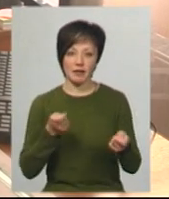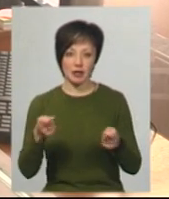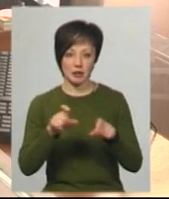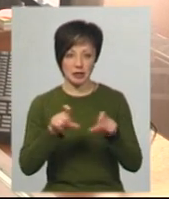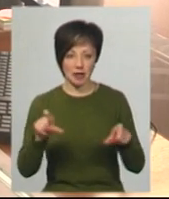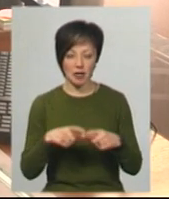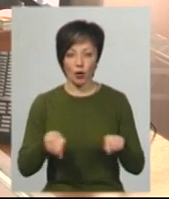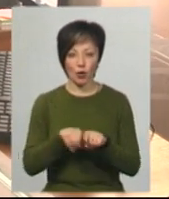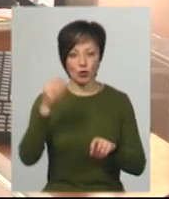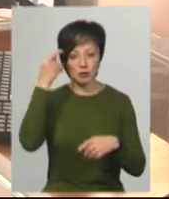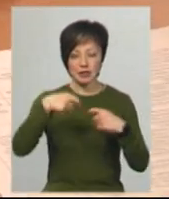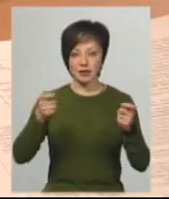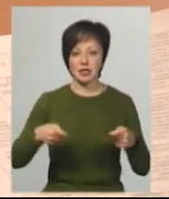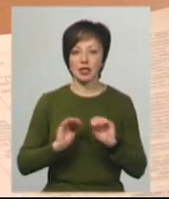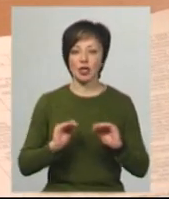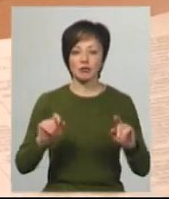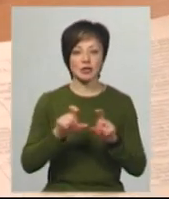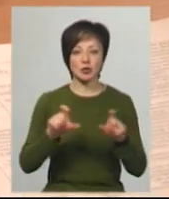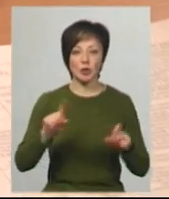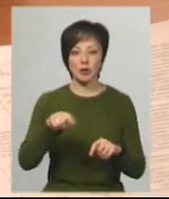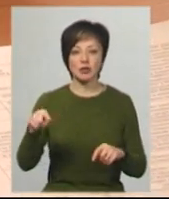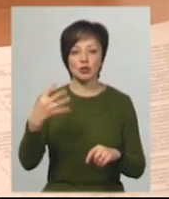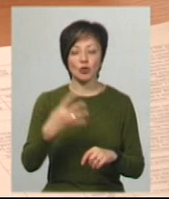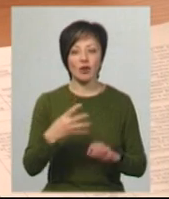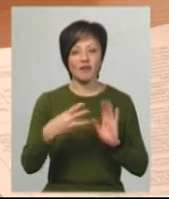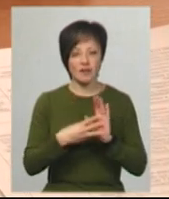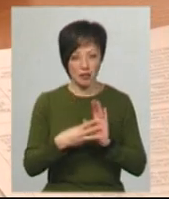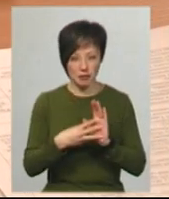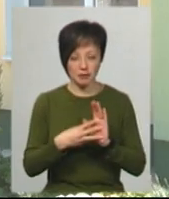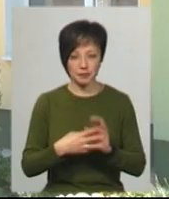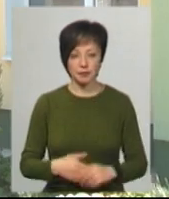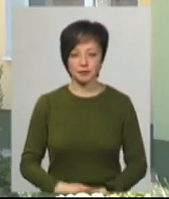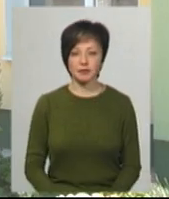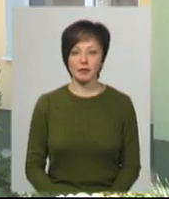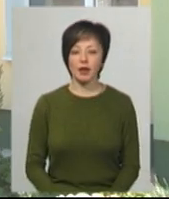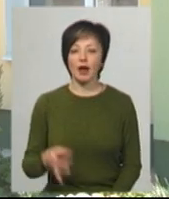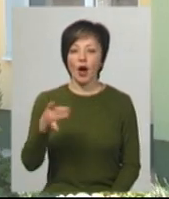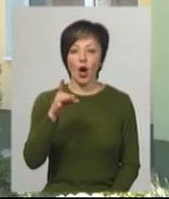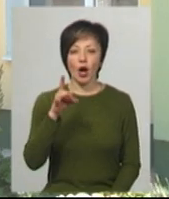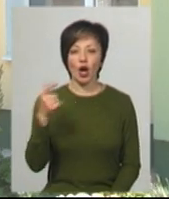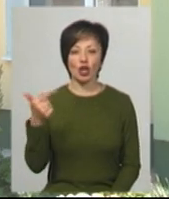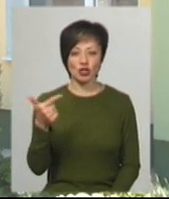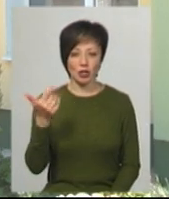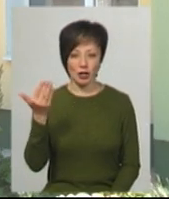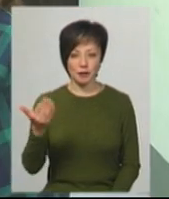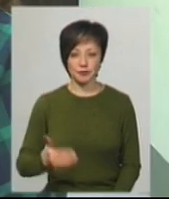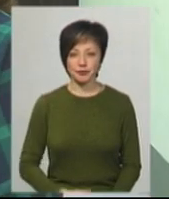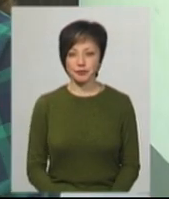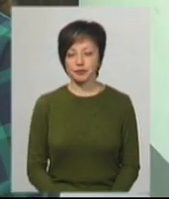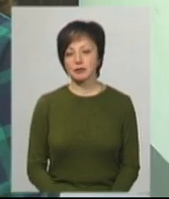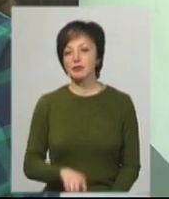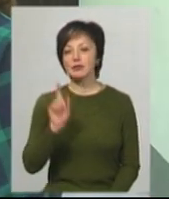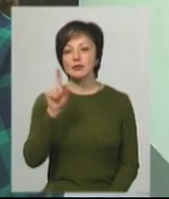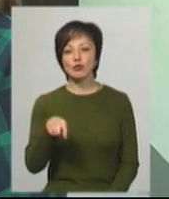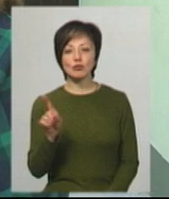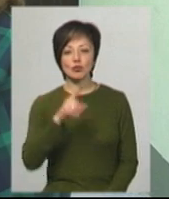закладами. Такої думки завідувачка дитячим дошкільним закладом номер 48 «Червона квіточка», що в мікрорайоні Гречани Наталя Юрчик. Тому